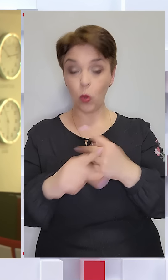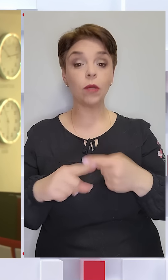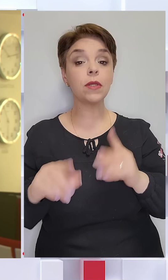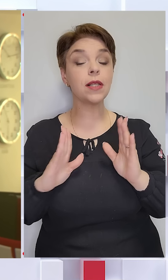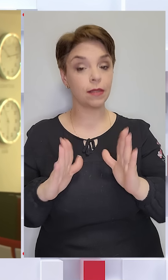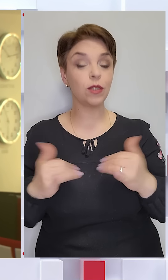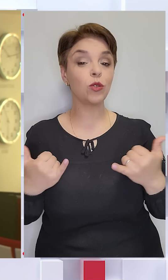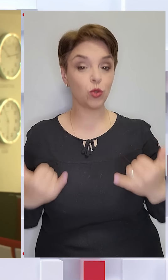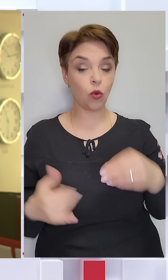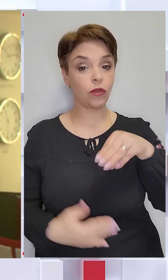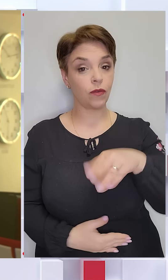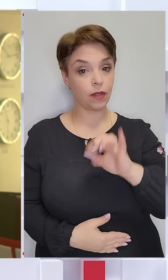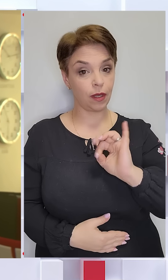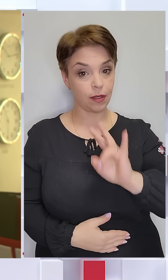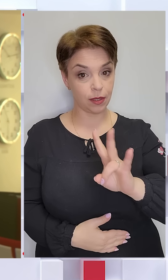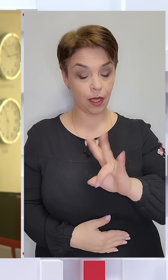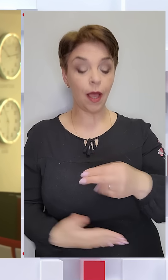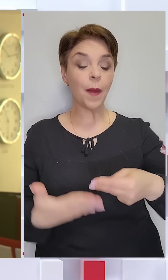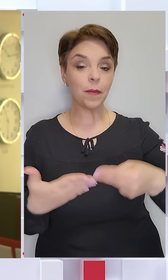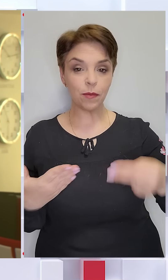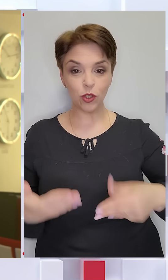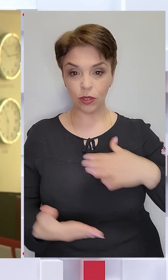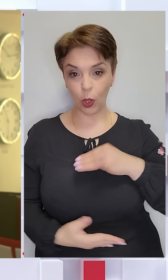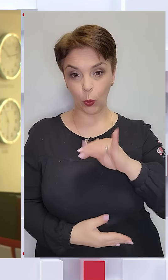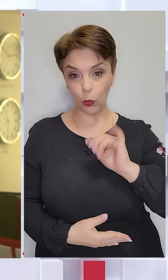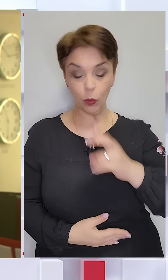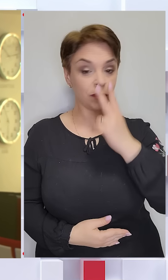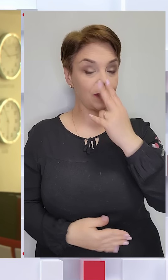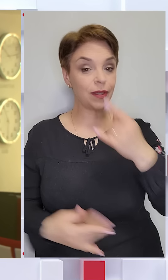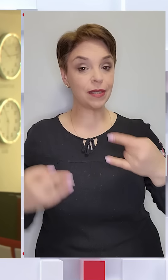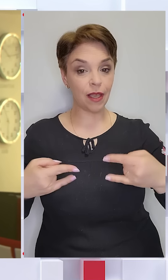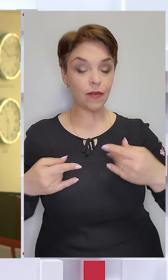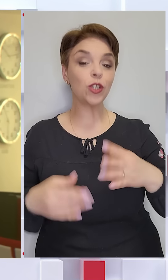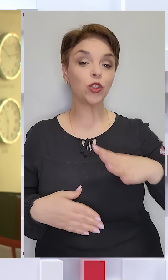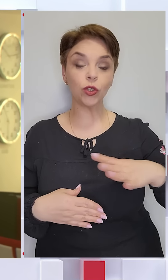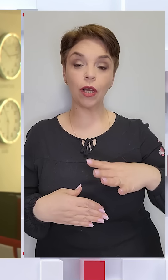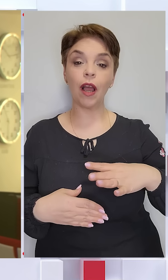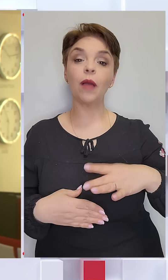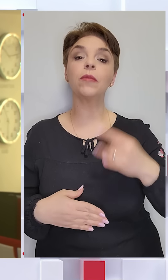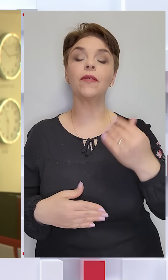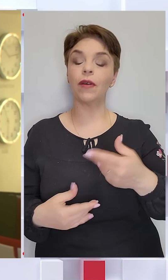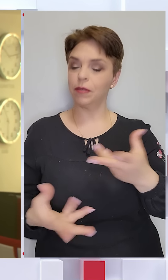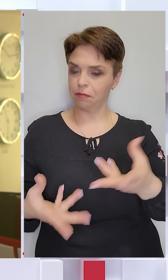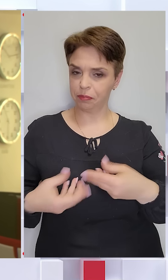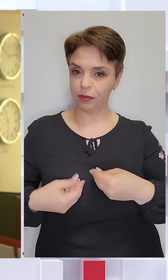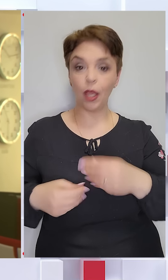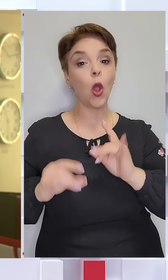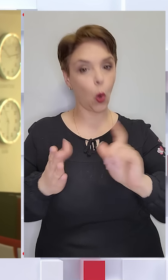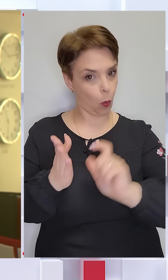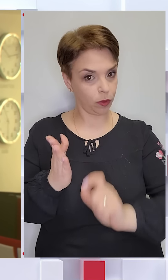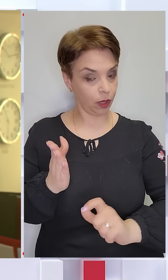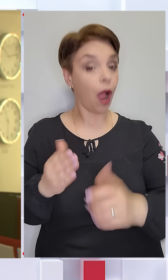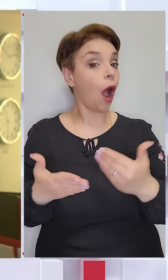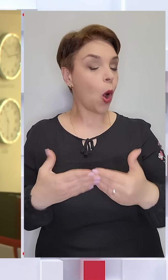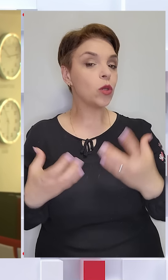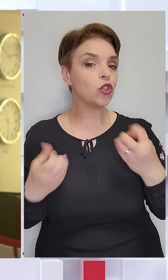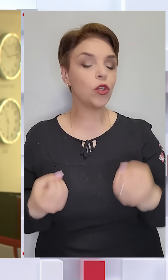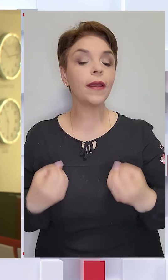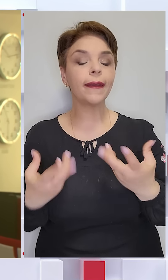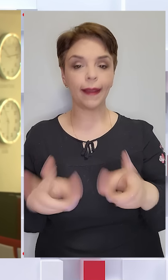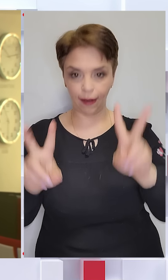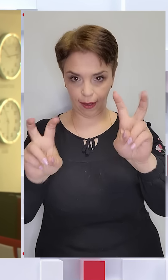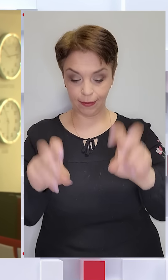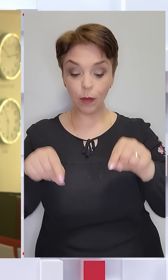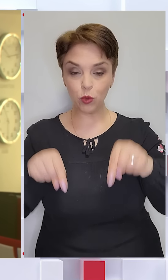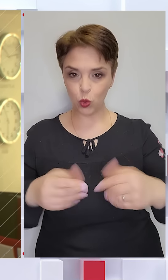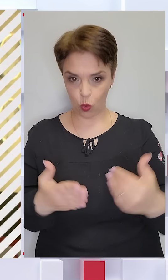Про це не тільки сьогодні в ТСН. Підпишіться на наш Ютуб, дивіться ефір, чекаємо від вас вражень і коментарів. А ось ще кілька тем